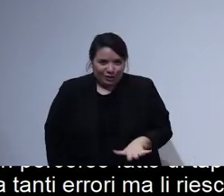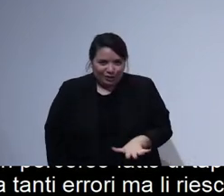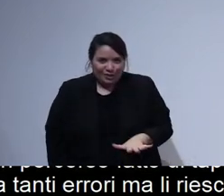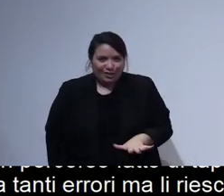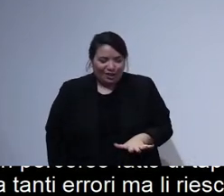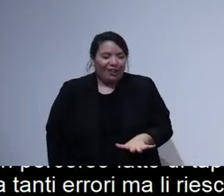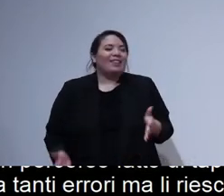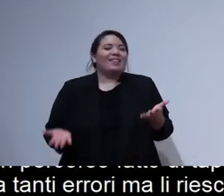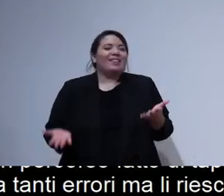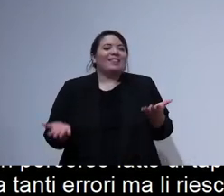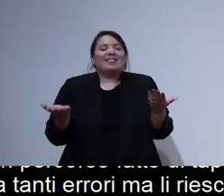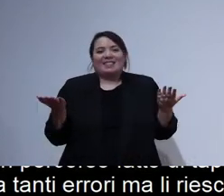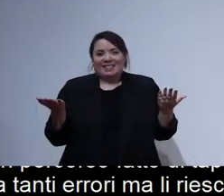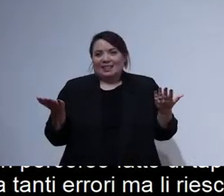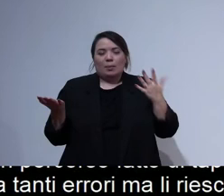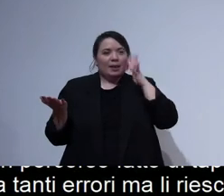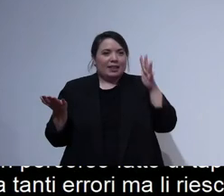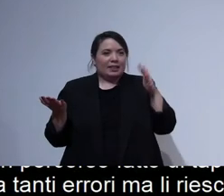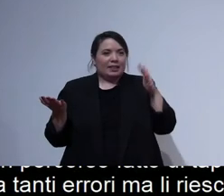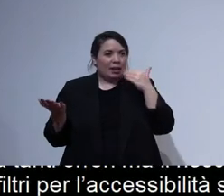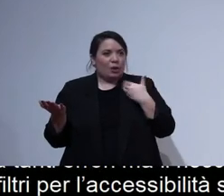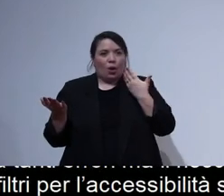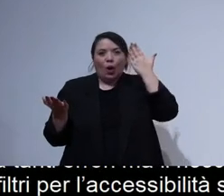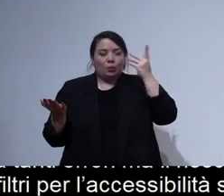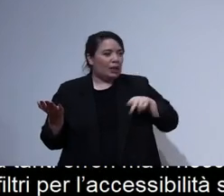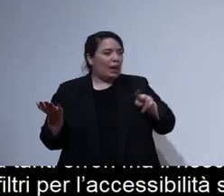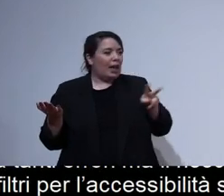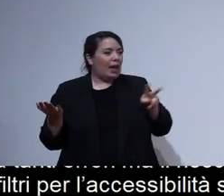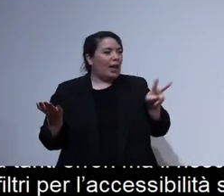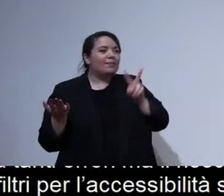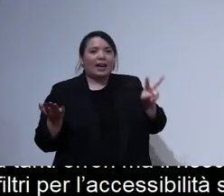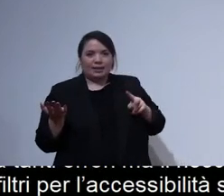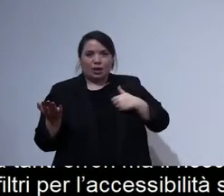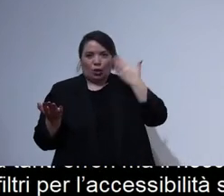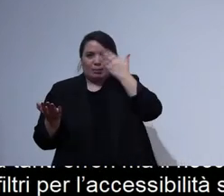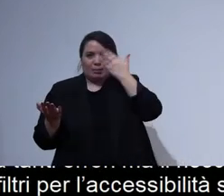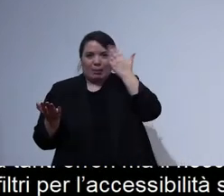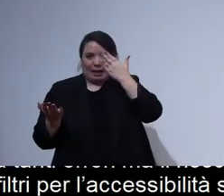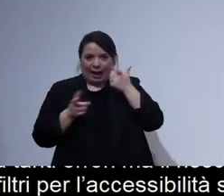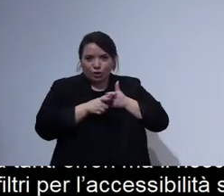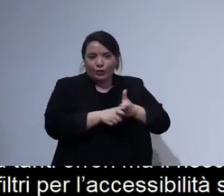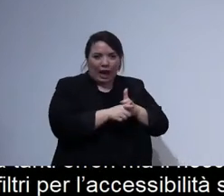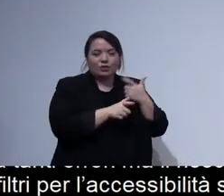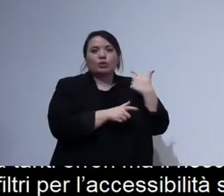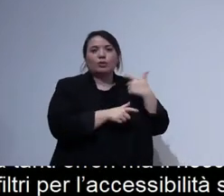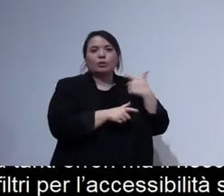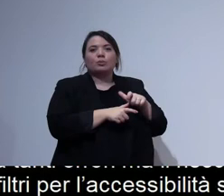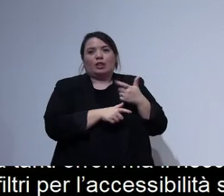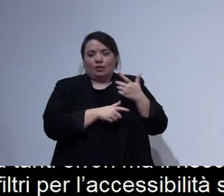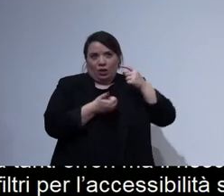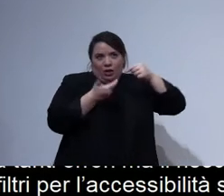mi viene in mente che ho sbagliato abbiamo sbagliato anche con Valentina a organizzarle il viaggio perché non si finisce mai di